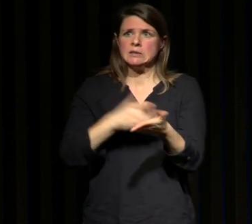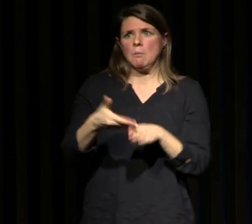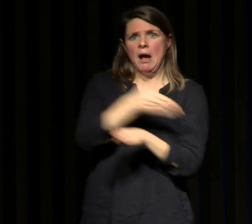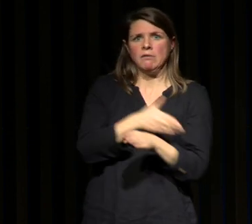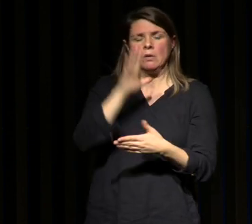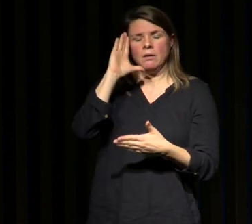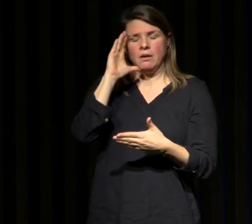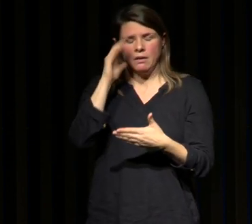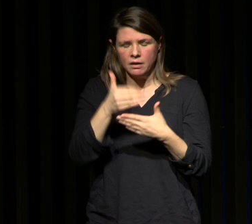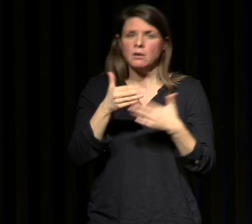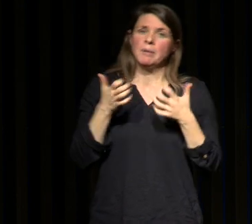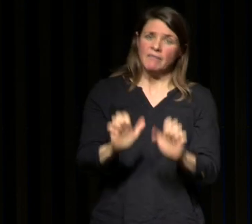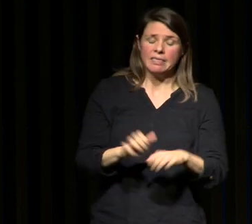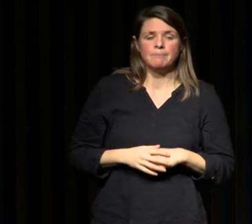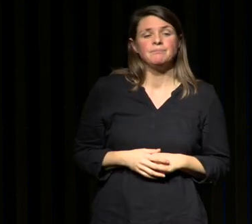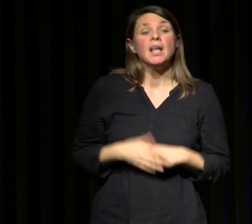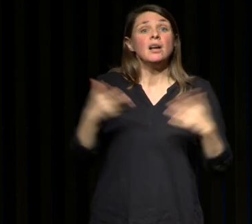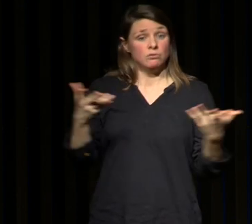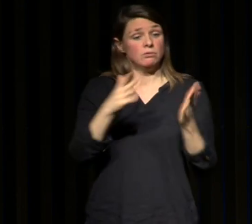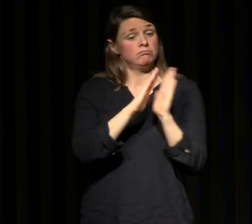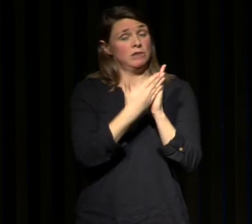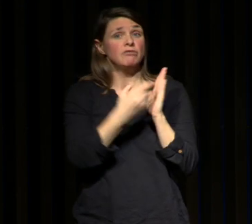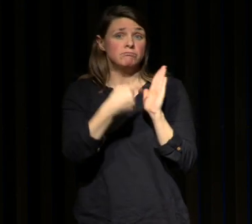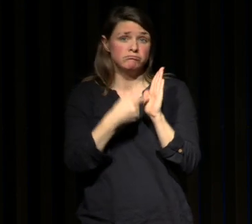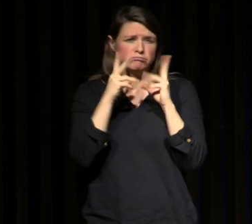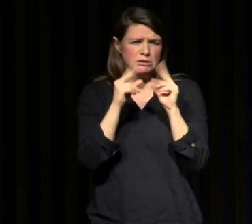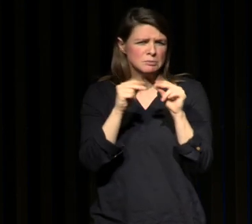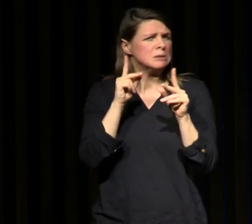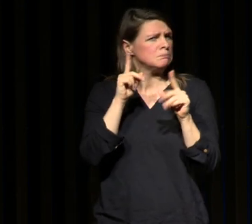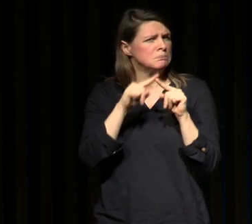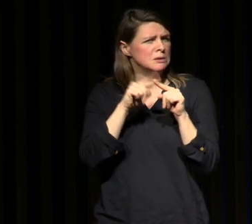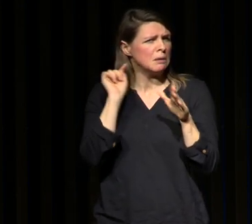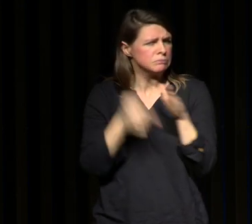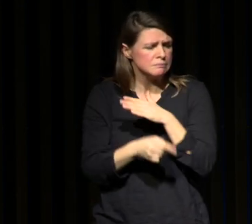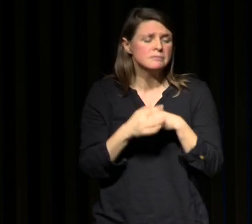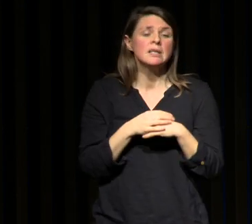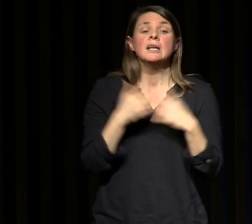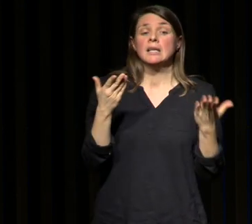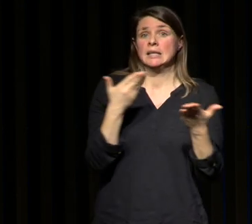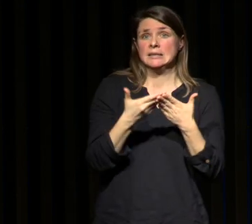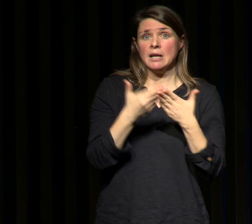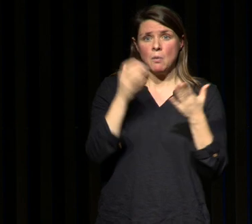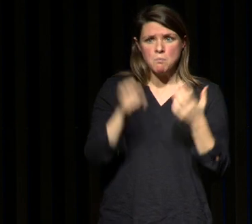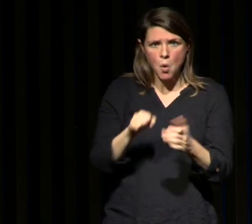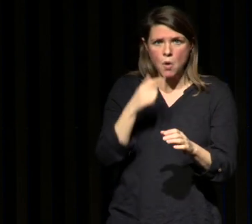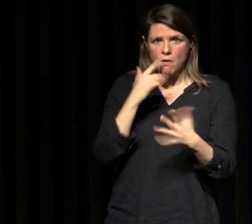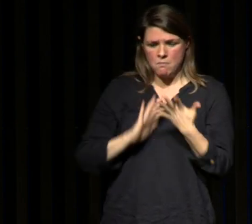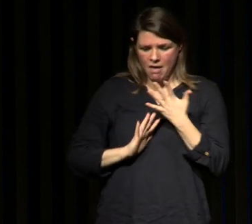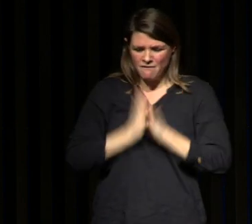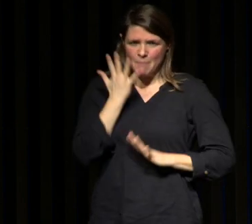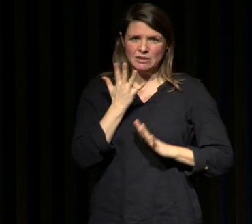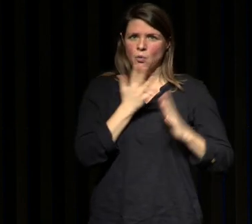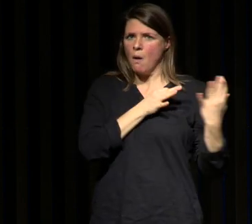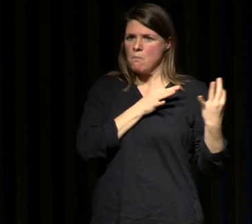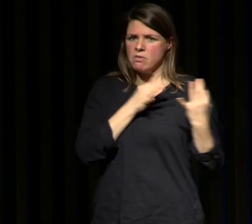et donc ces règles-là elles sont expliquées dans mon livre anti-fatigue et elles vont permettre de combattre l'information de Bagrade